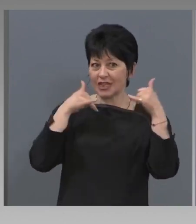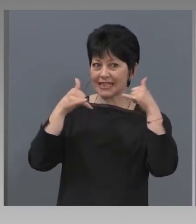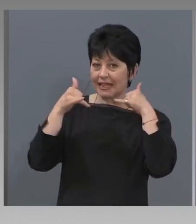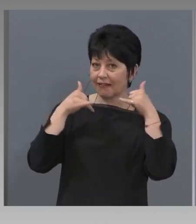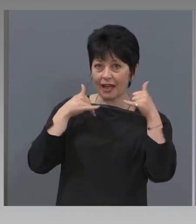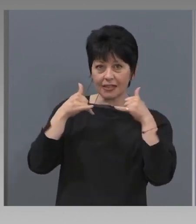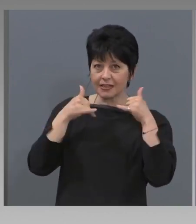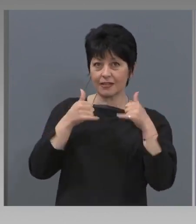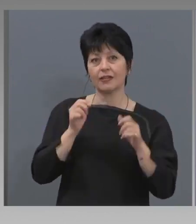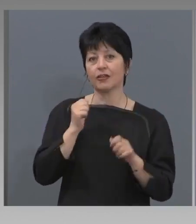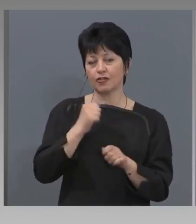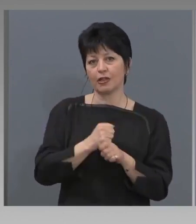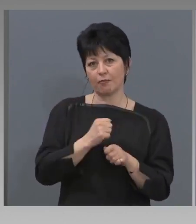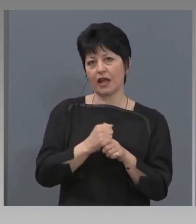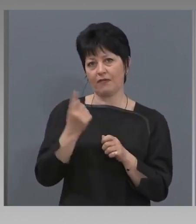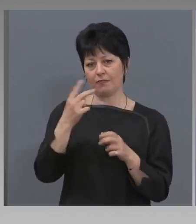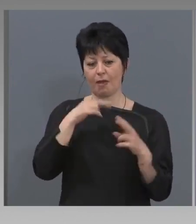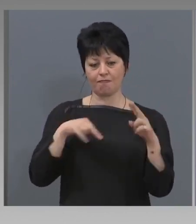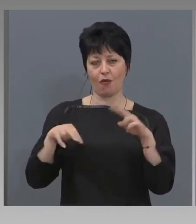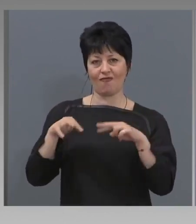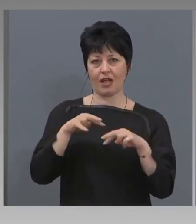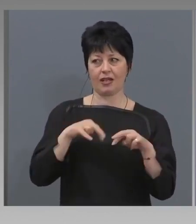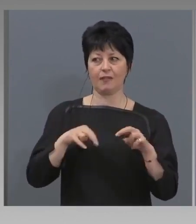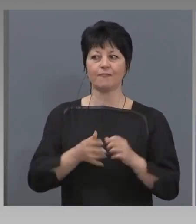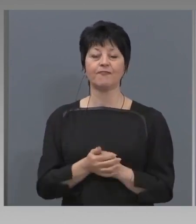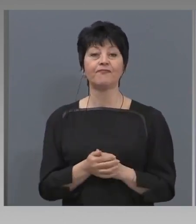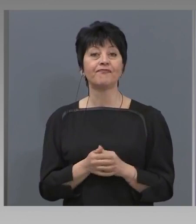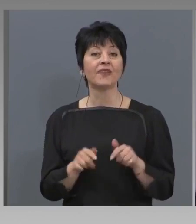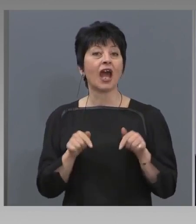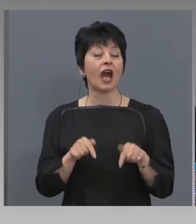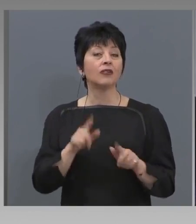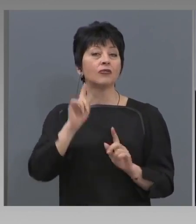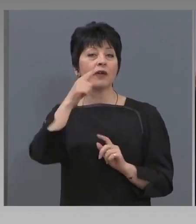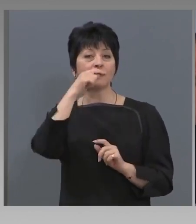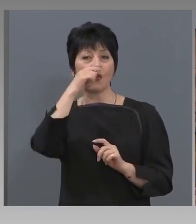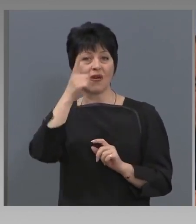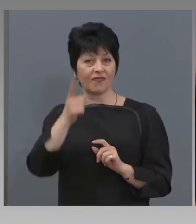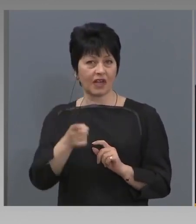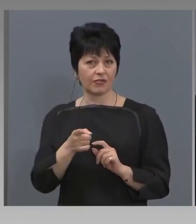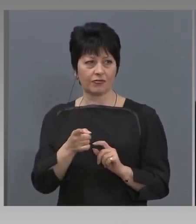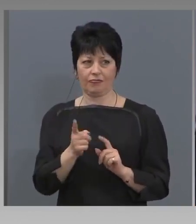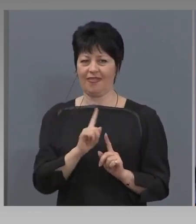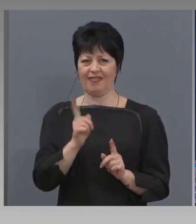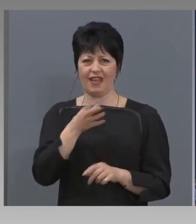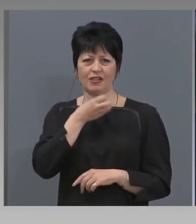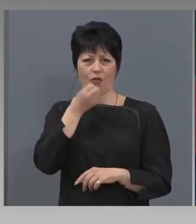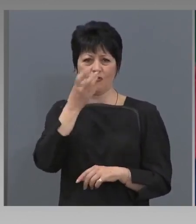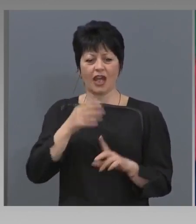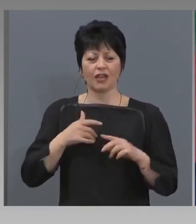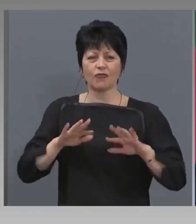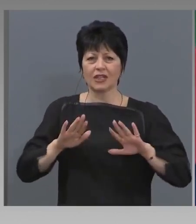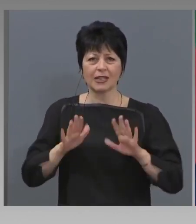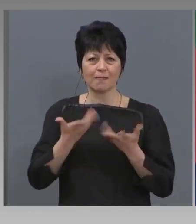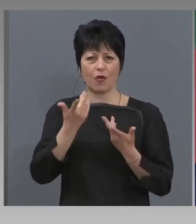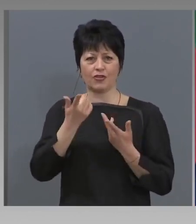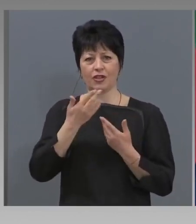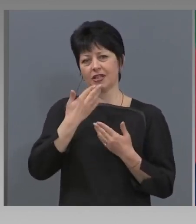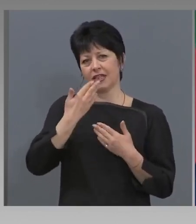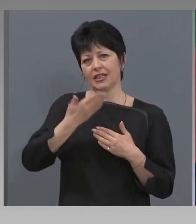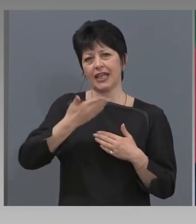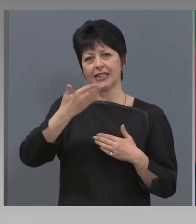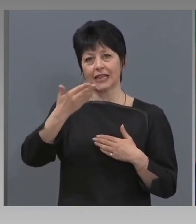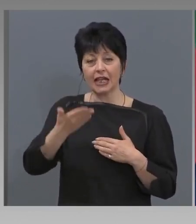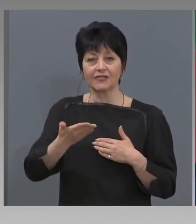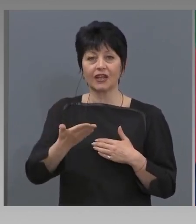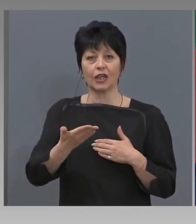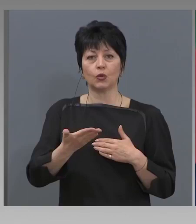ще правим и целеви проверки. И тук много е важно, аз не случайно започнах и с изказването